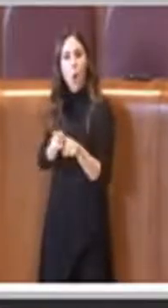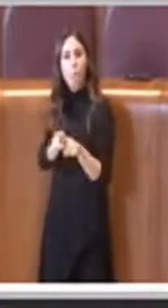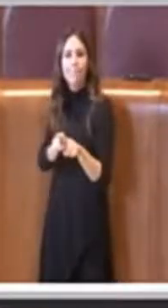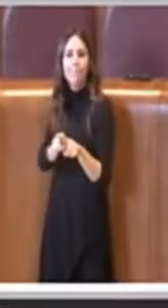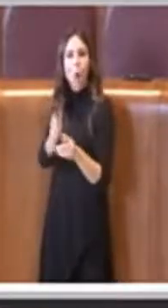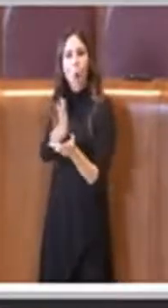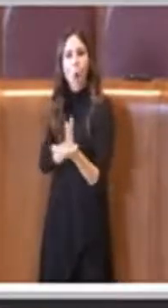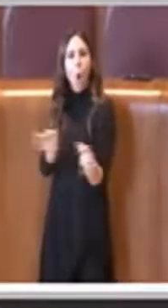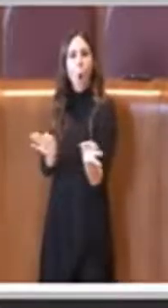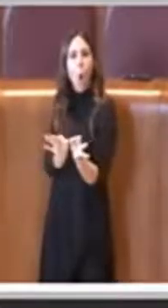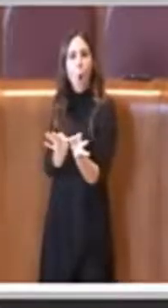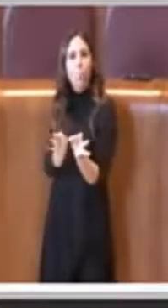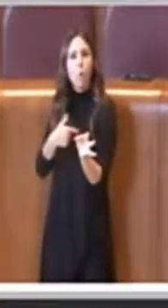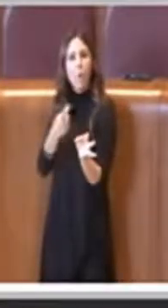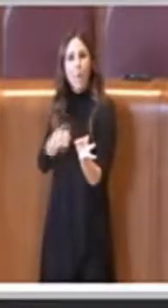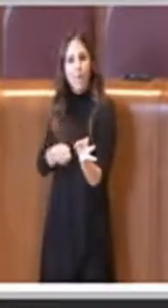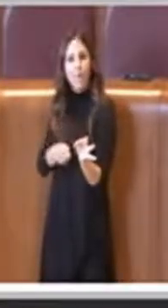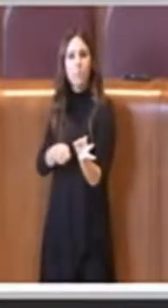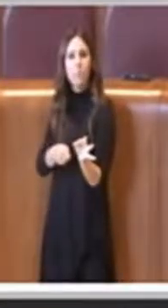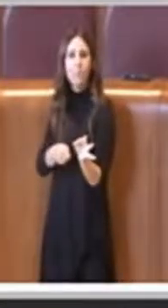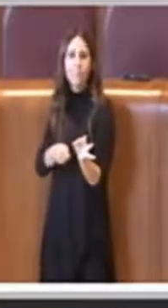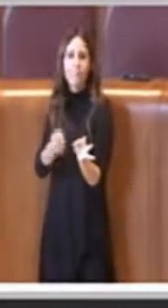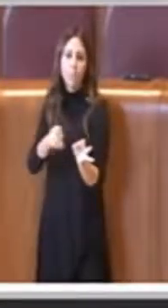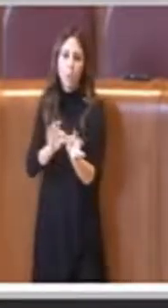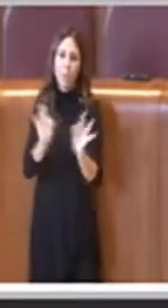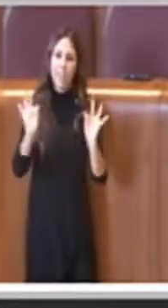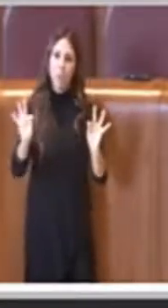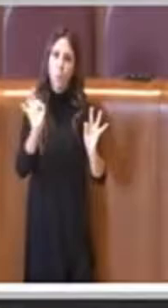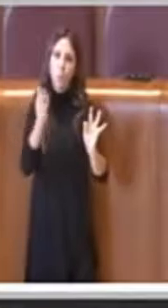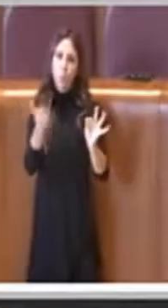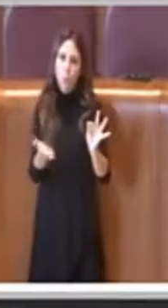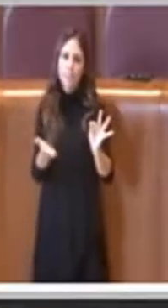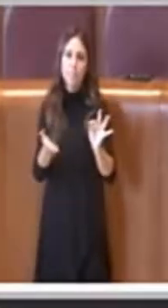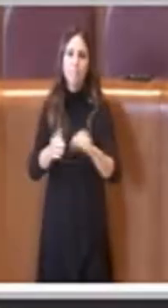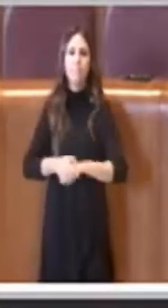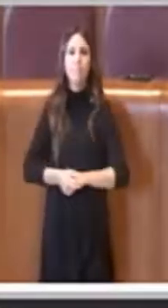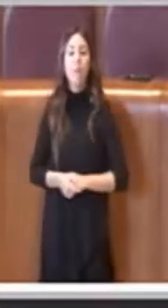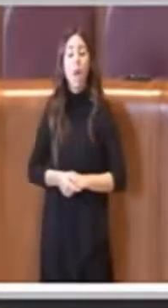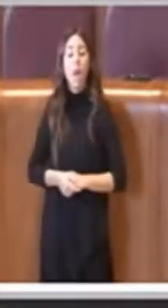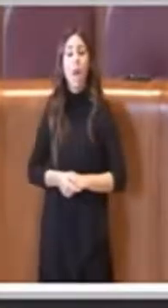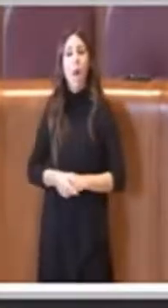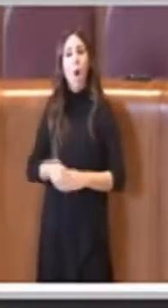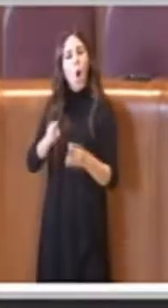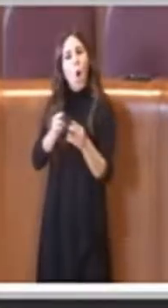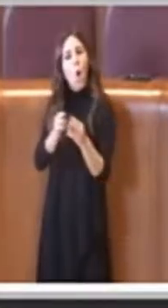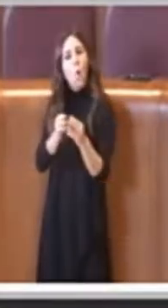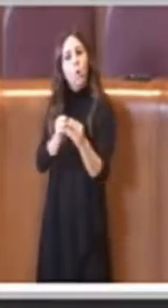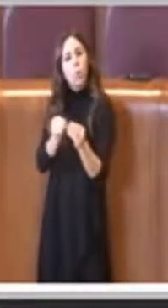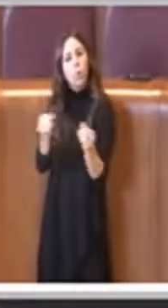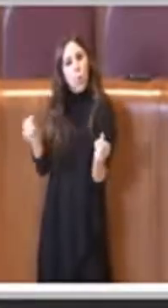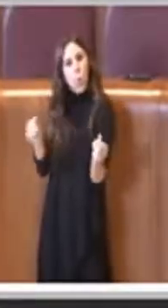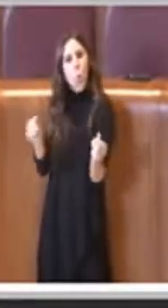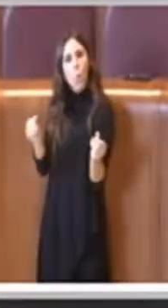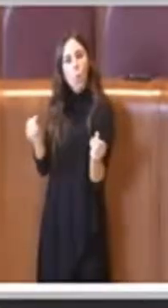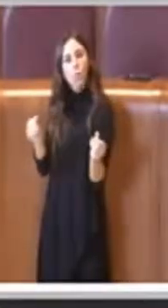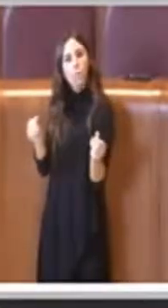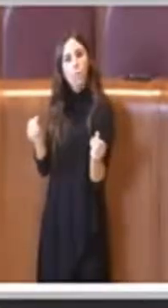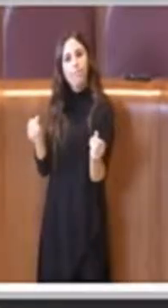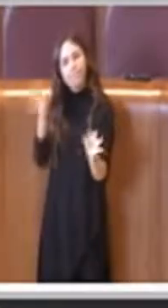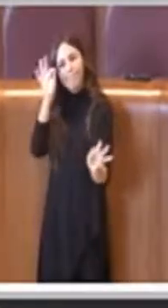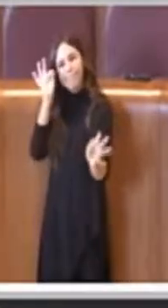definirla in questi termini, una soluzione chiaramente per